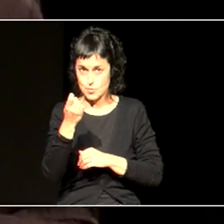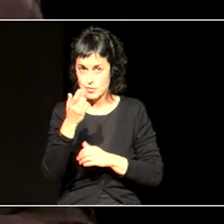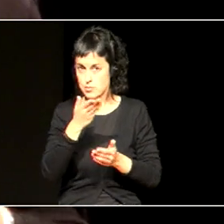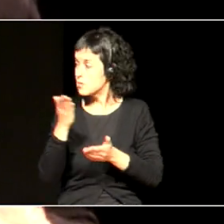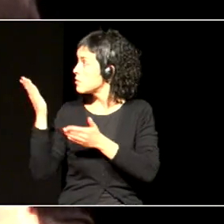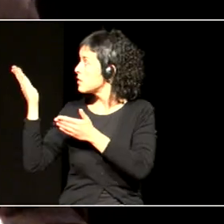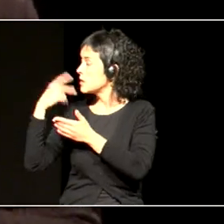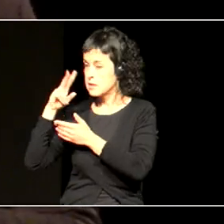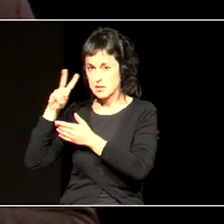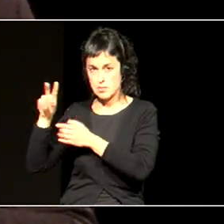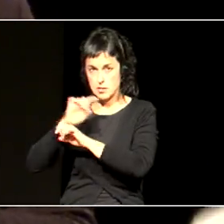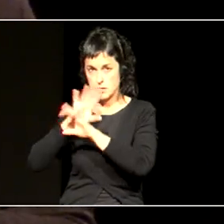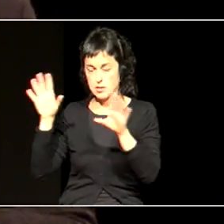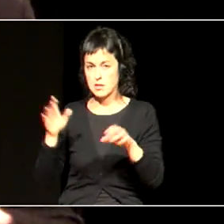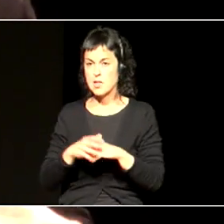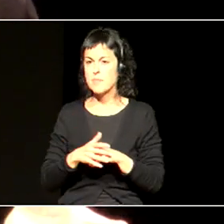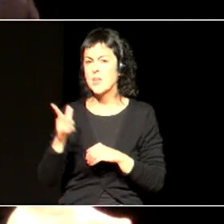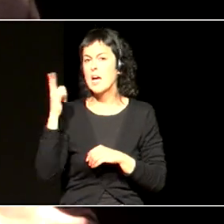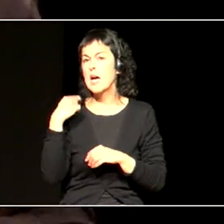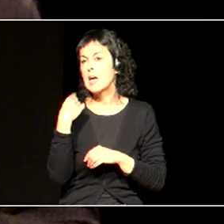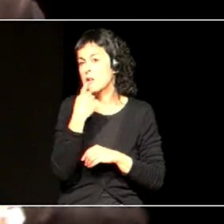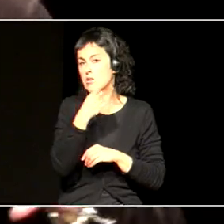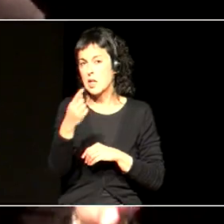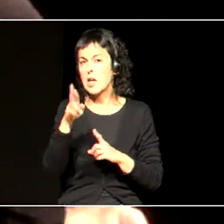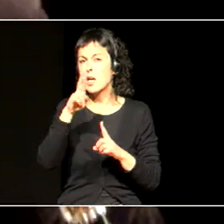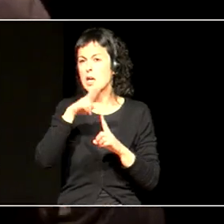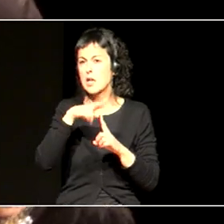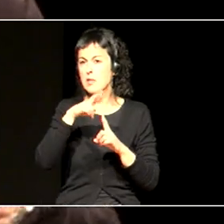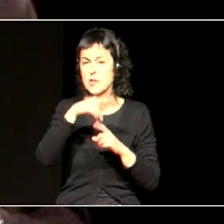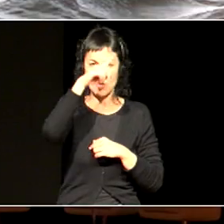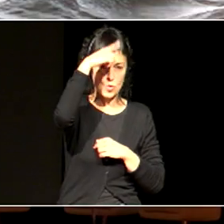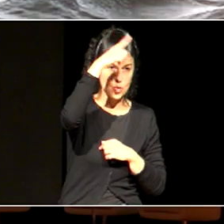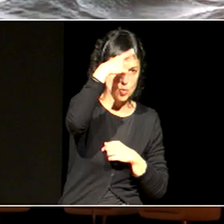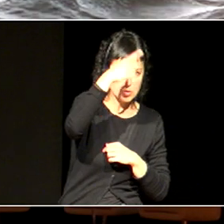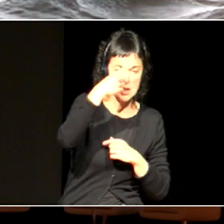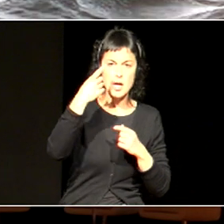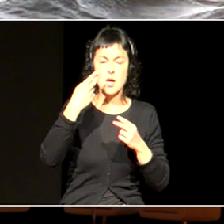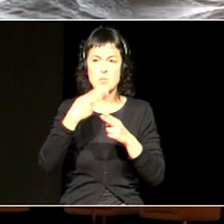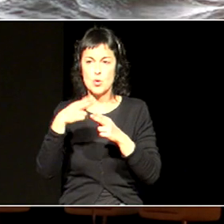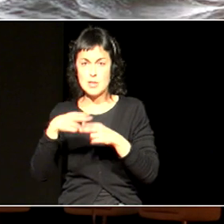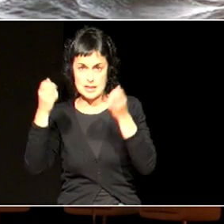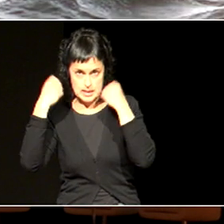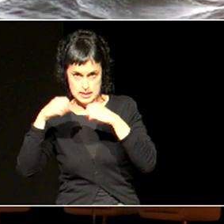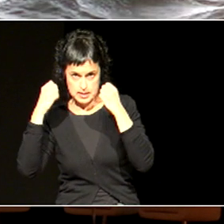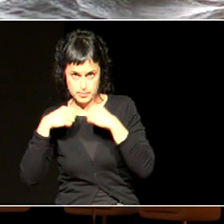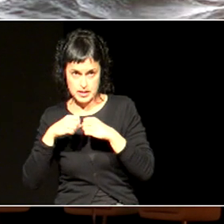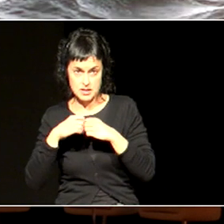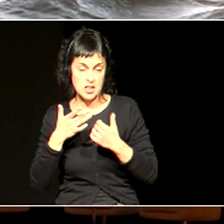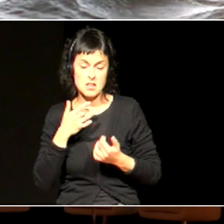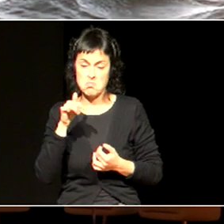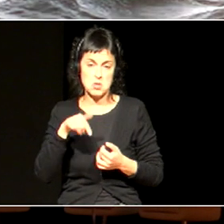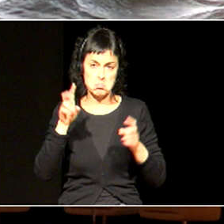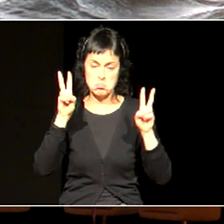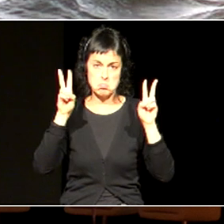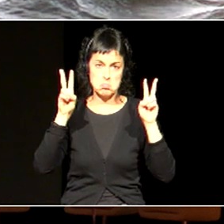Atzo, zangenduen bezala, ba, daukagu erreferentzitzat, ba, kultura, politika eta praktikak, eta egia da, gaurko gaiare, eta nik uste